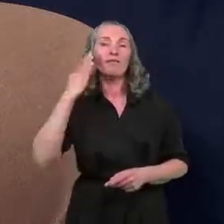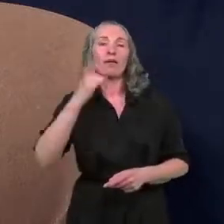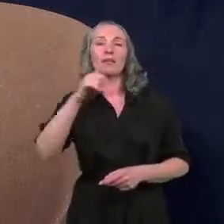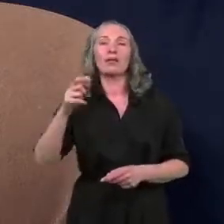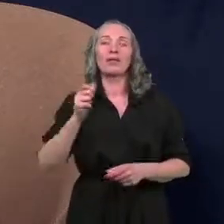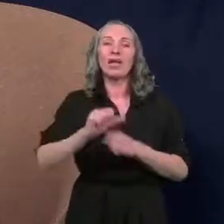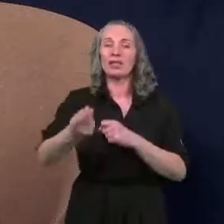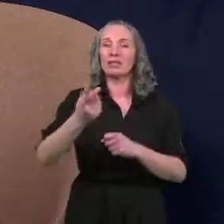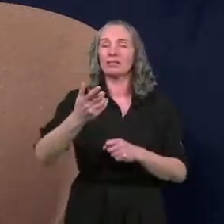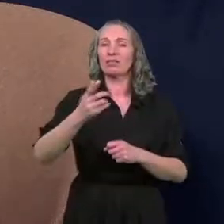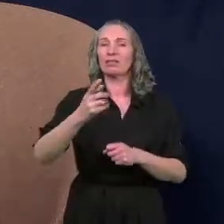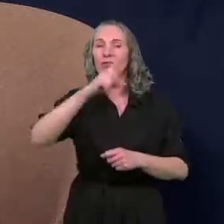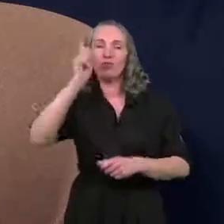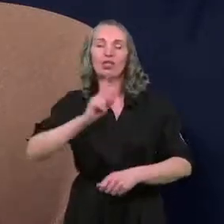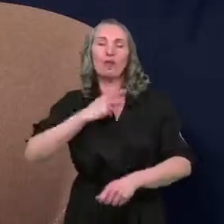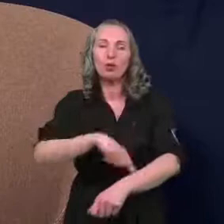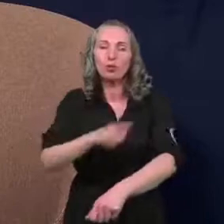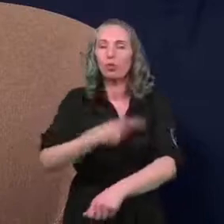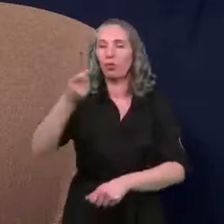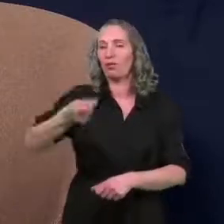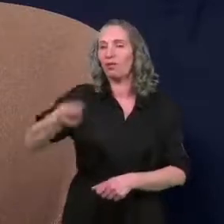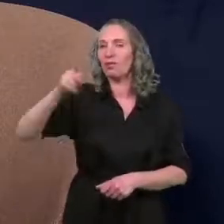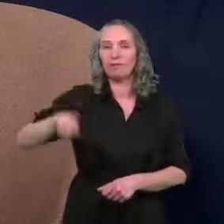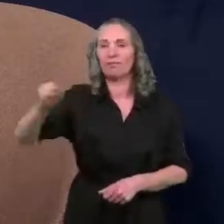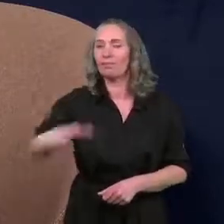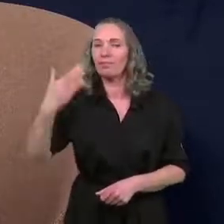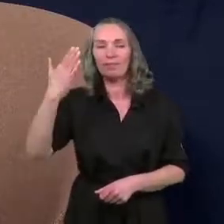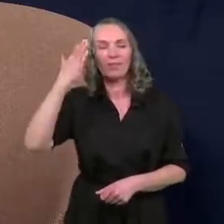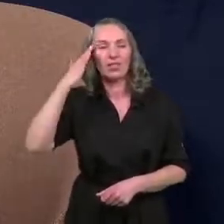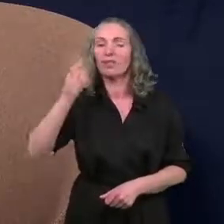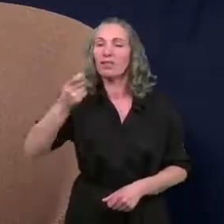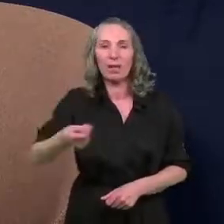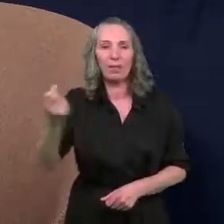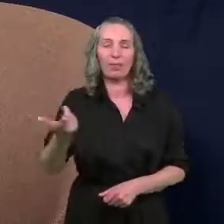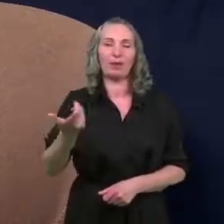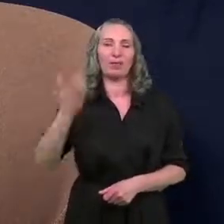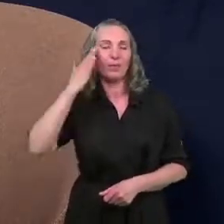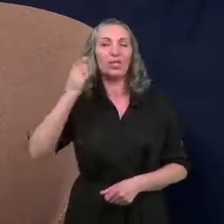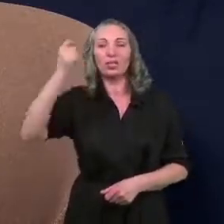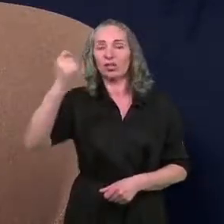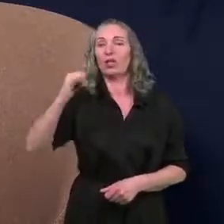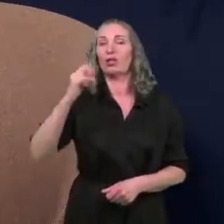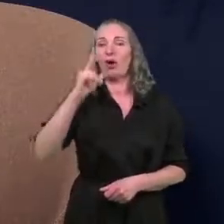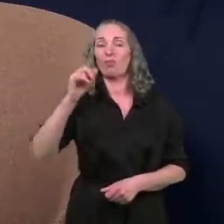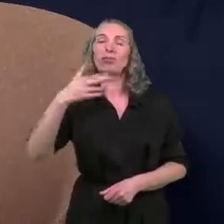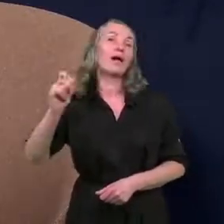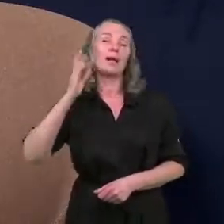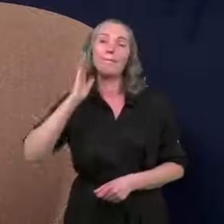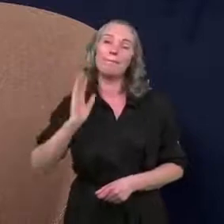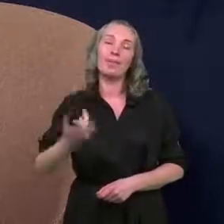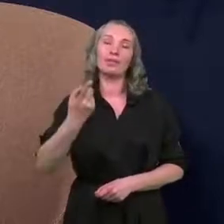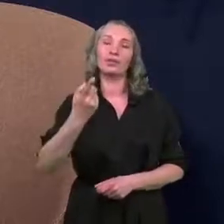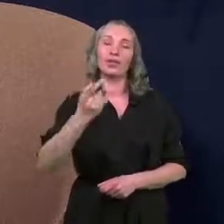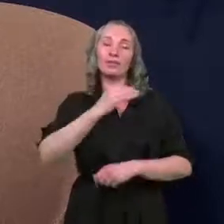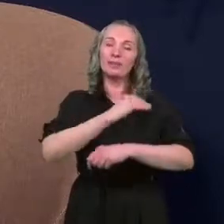zaległości, jeśli chodzi o mieszkańców, mieszkań socjalnych i komunalnych, będą poza